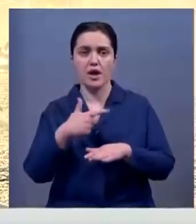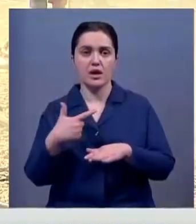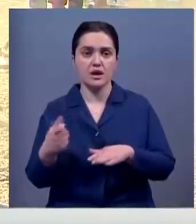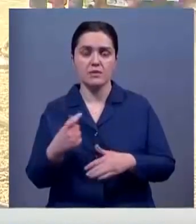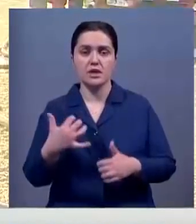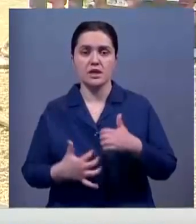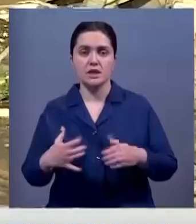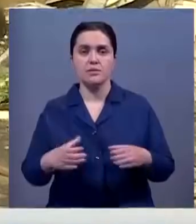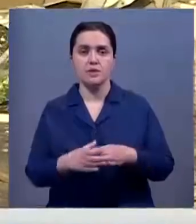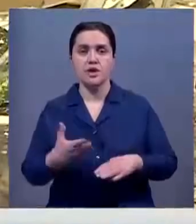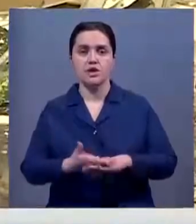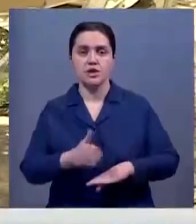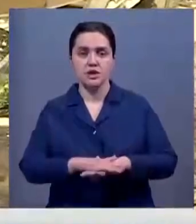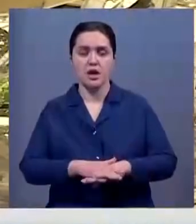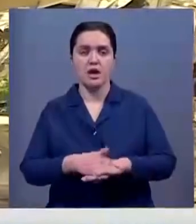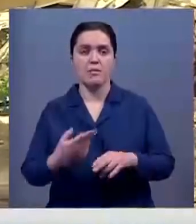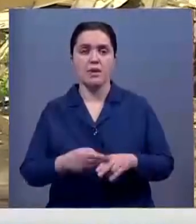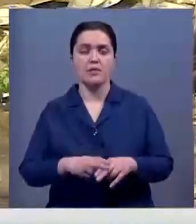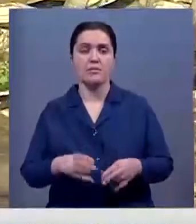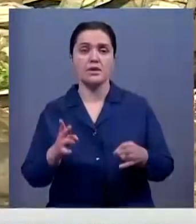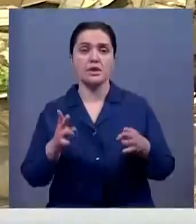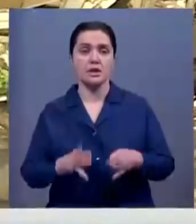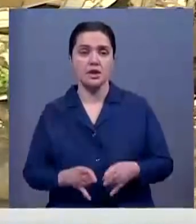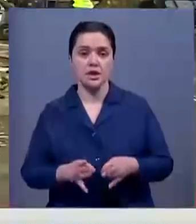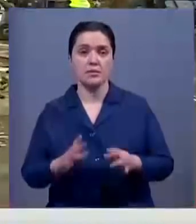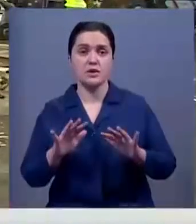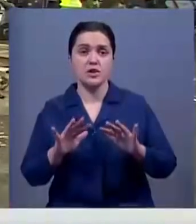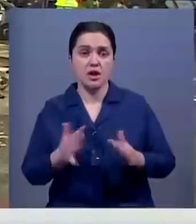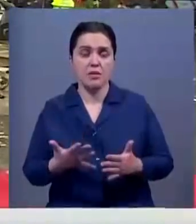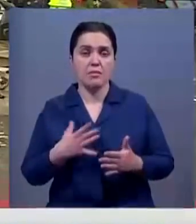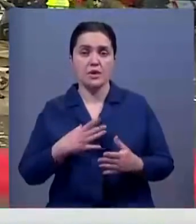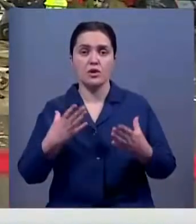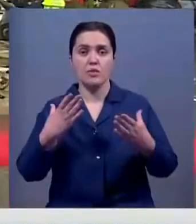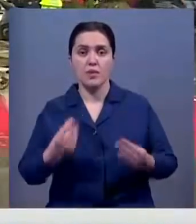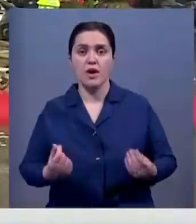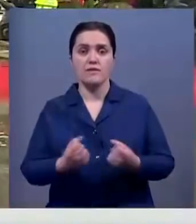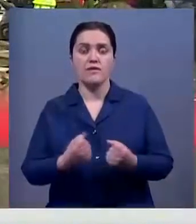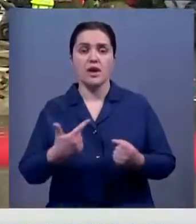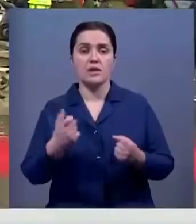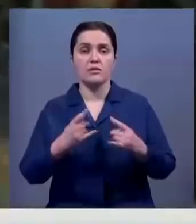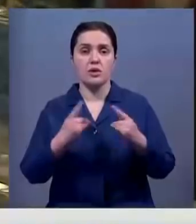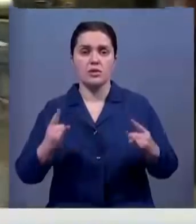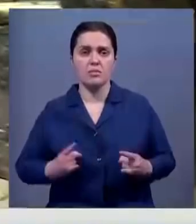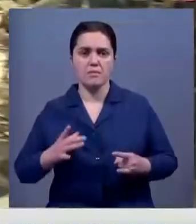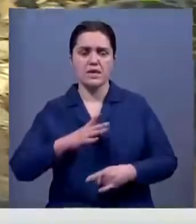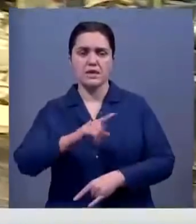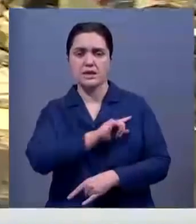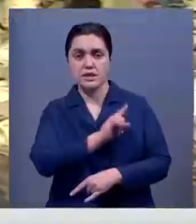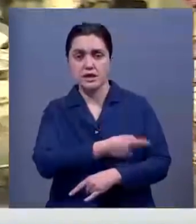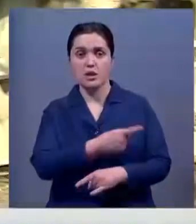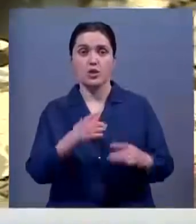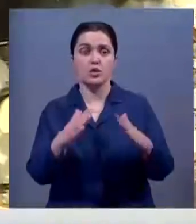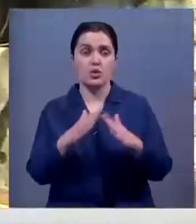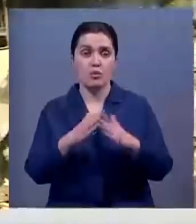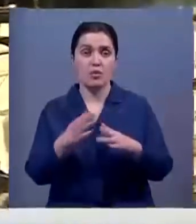угарным газом средней степени тяжести. Напомню, трагедия произошла накануне днем. Взрыв газбаллона был такой силы, что дом,